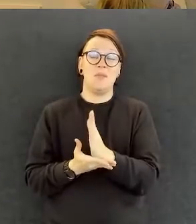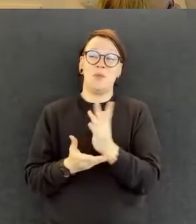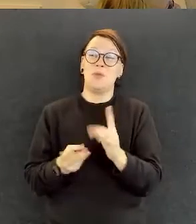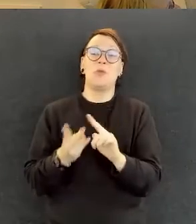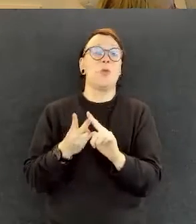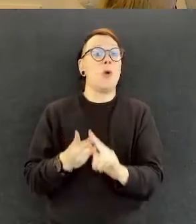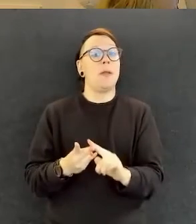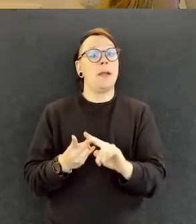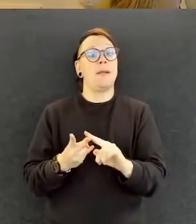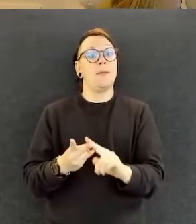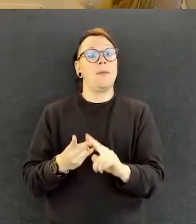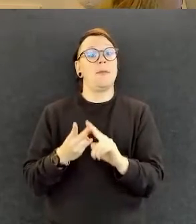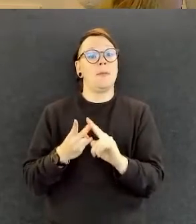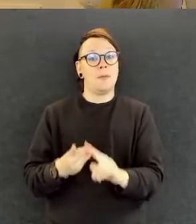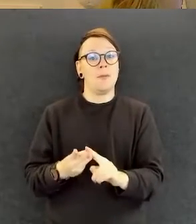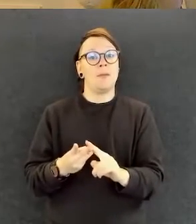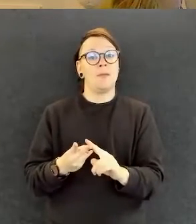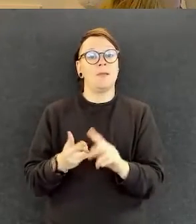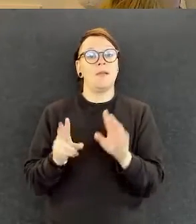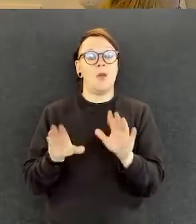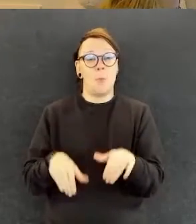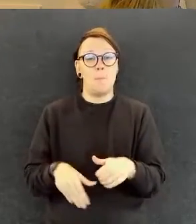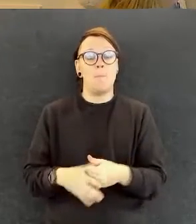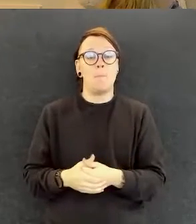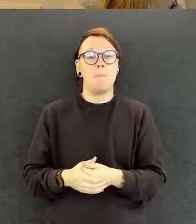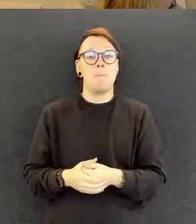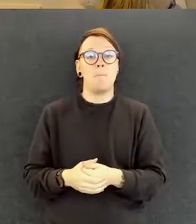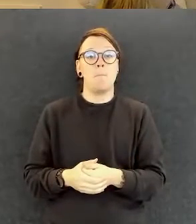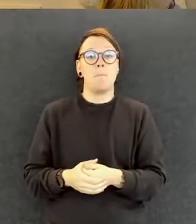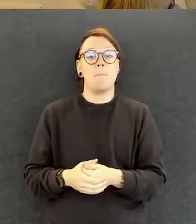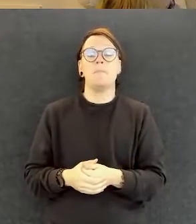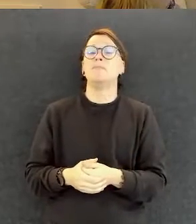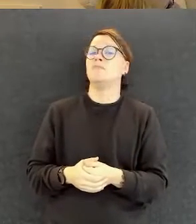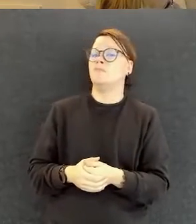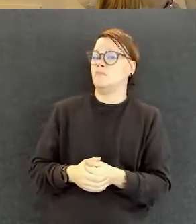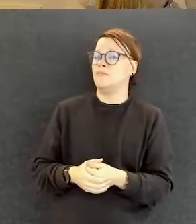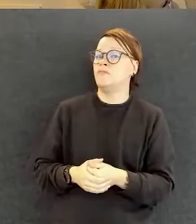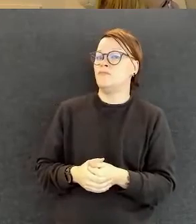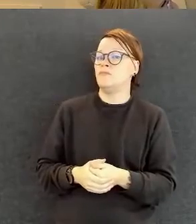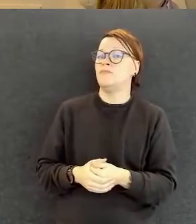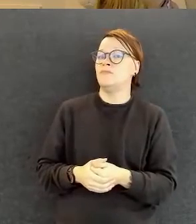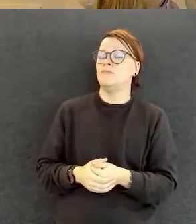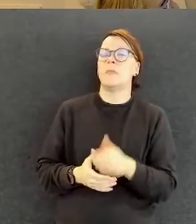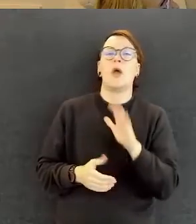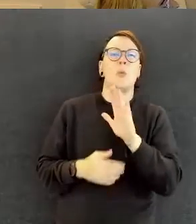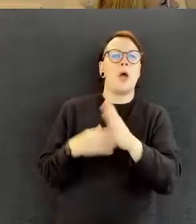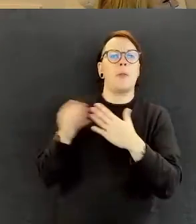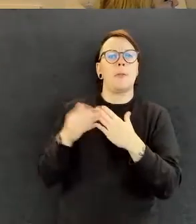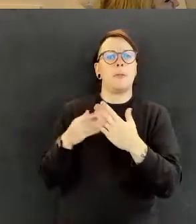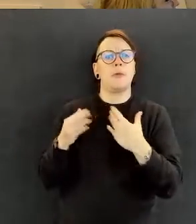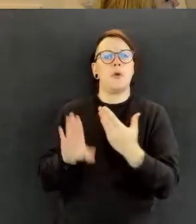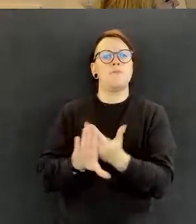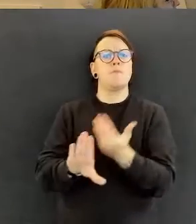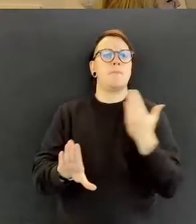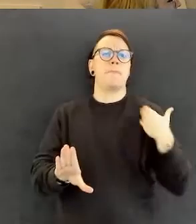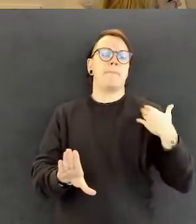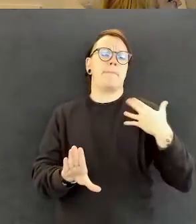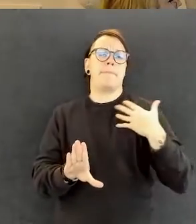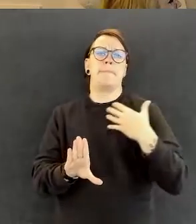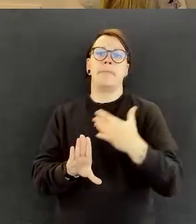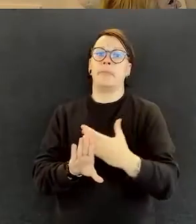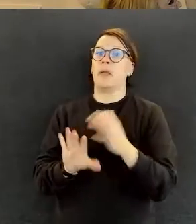kertaa järjestämässä. Jes. Millainen sinun oma työura on ollut? Kertoisitko